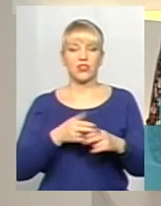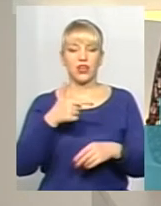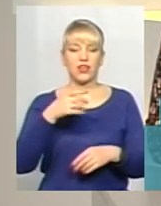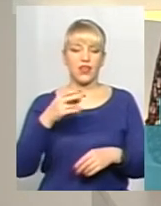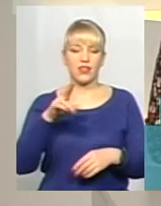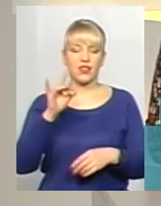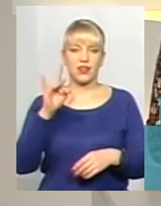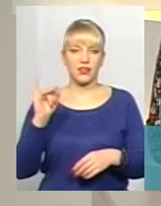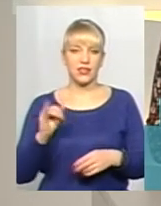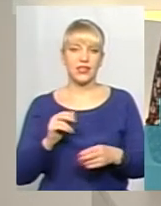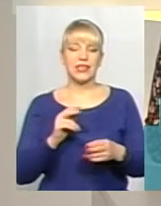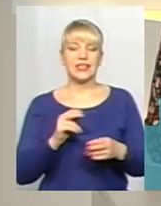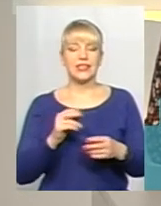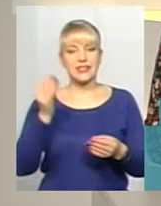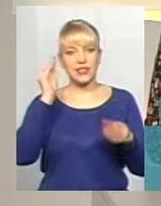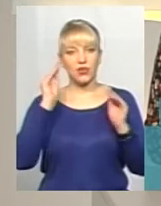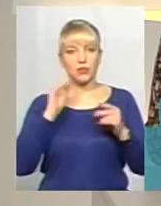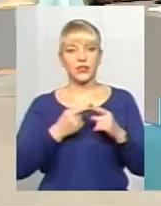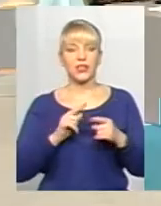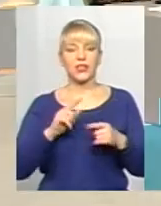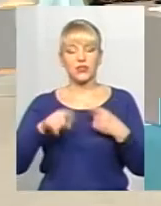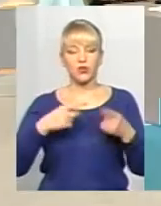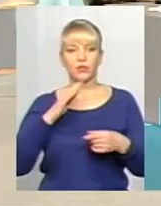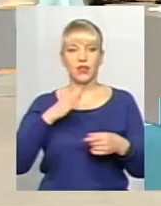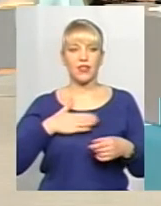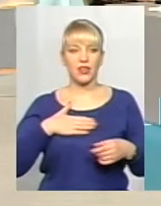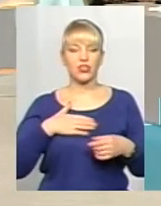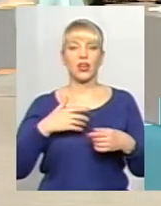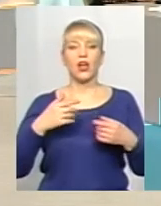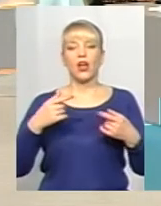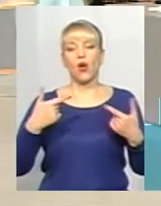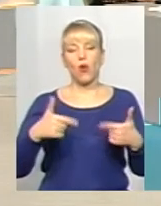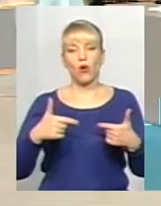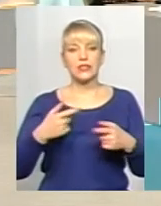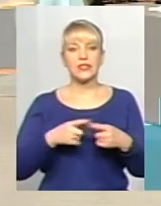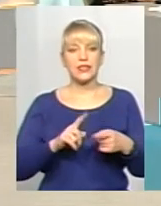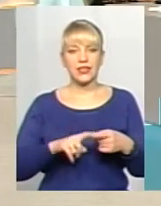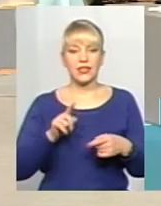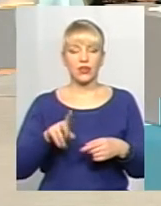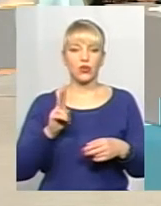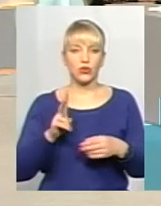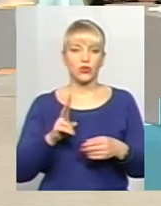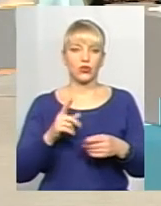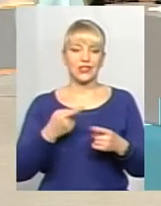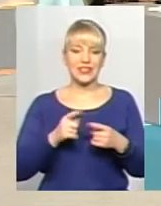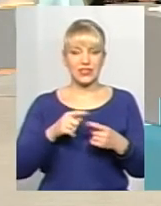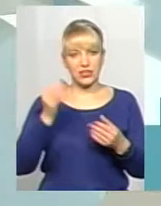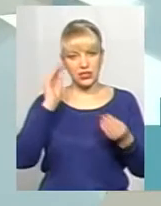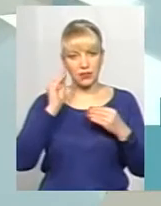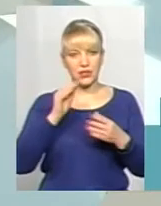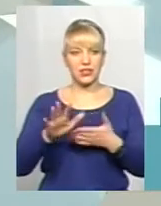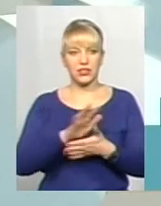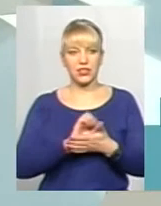І наступна наша гостя саме та, яка ці стереотипи просто знищує. Хочу вам представити Любов